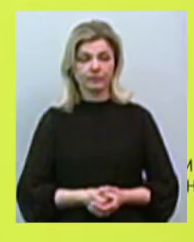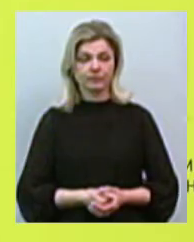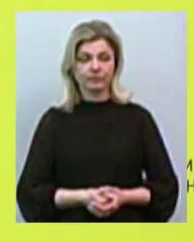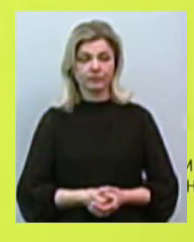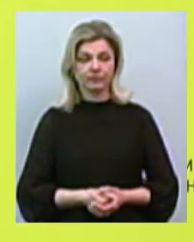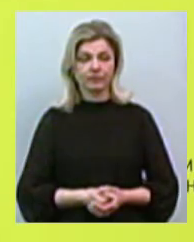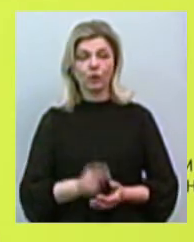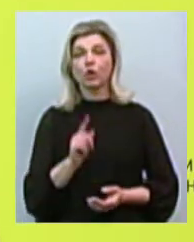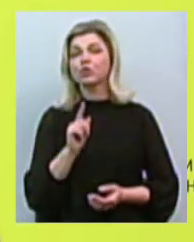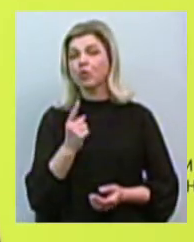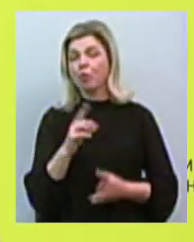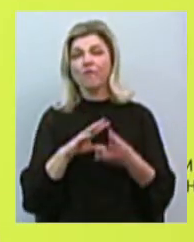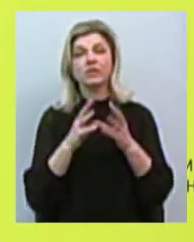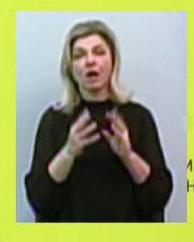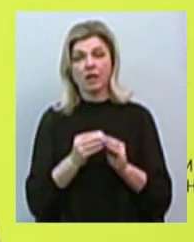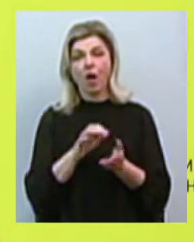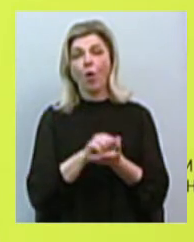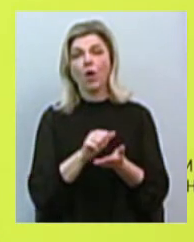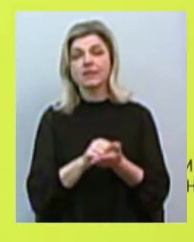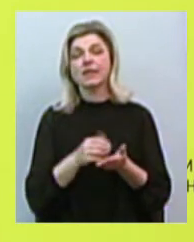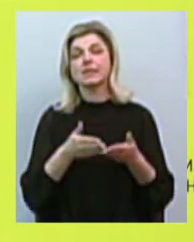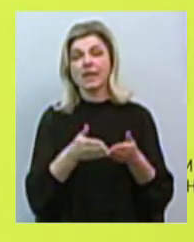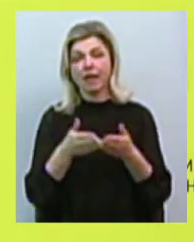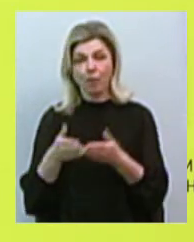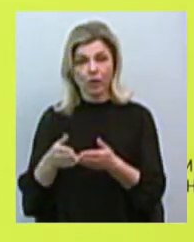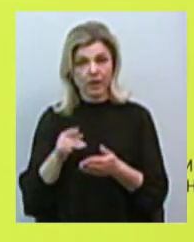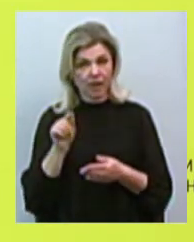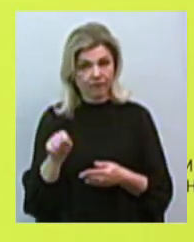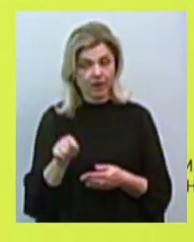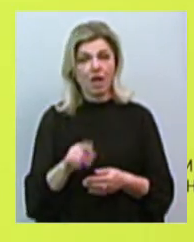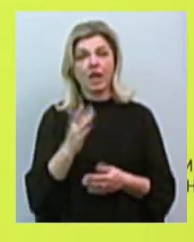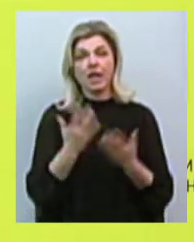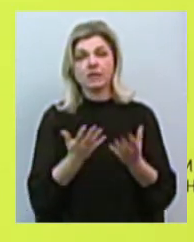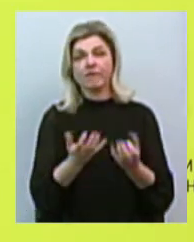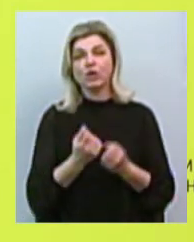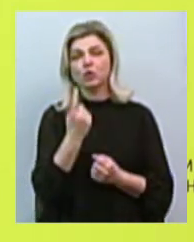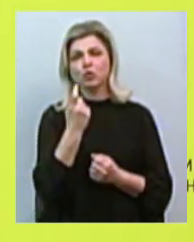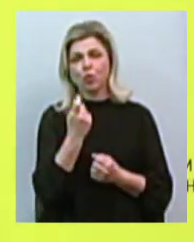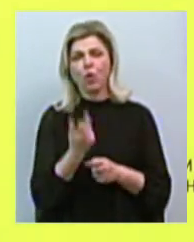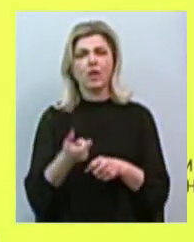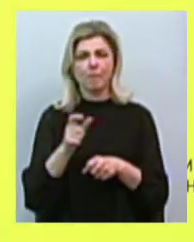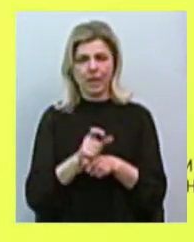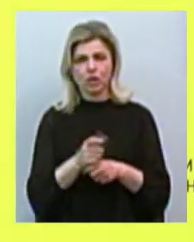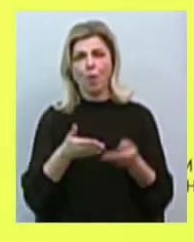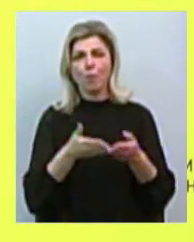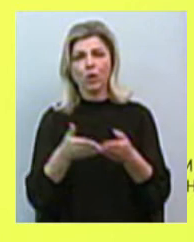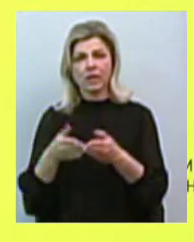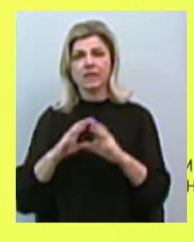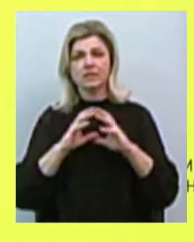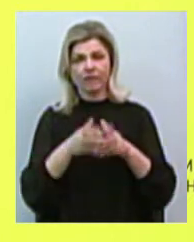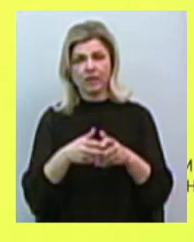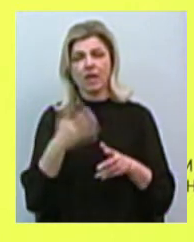Чому взагалі концесія і саме портів? Якщо взяти топ-100 найбільших портів світу, то 87 з них